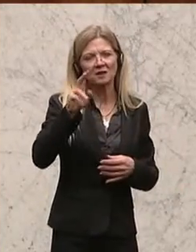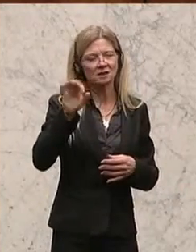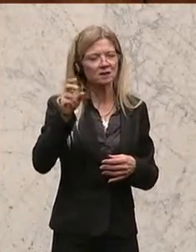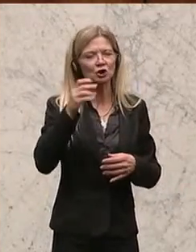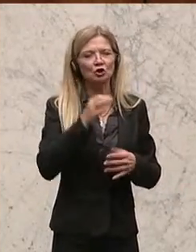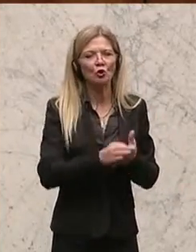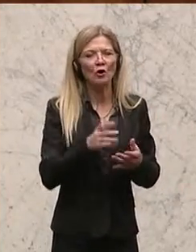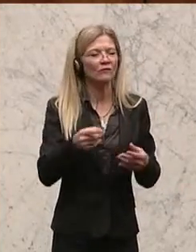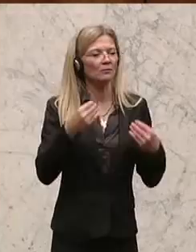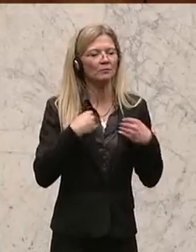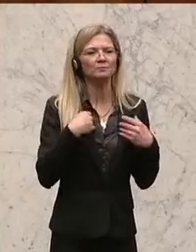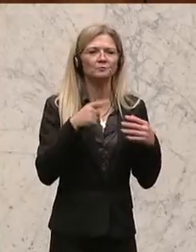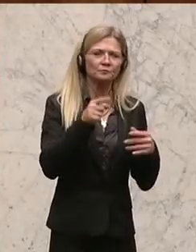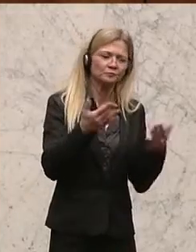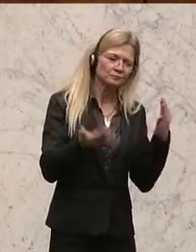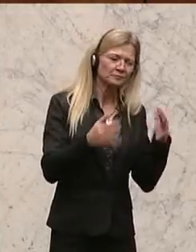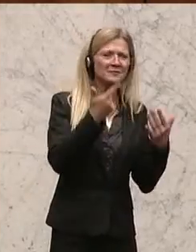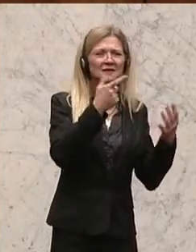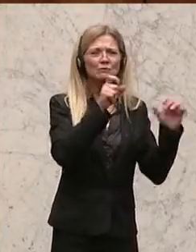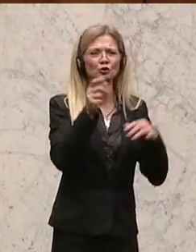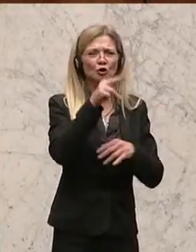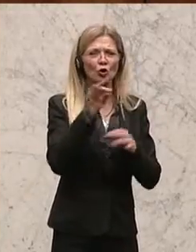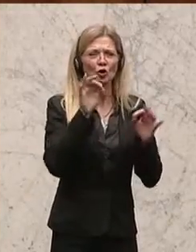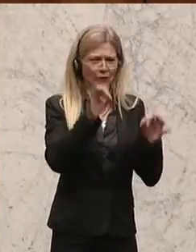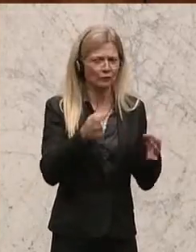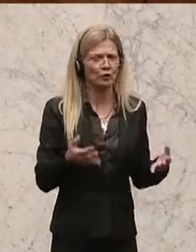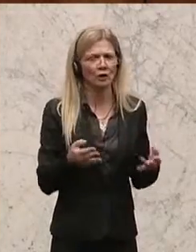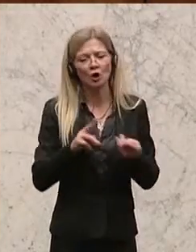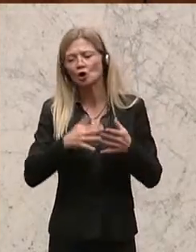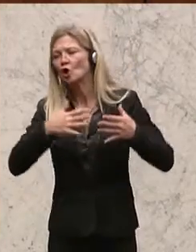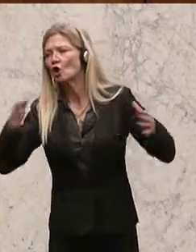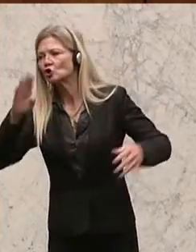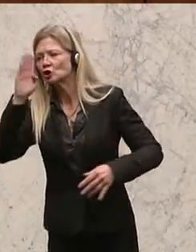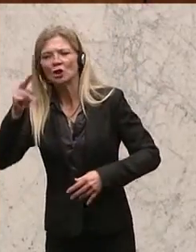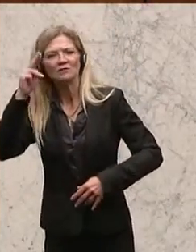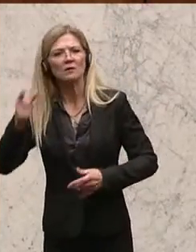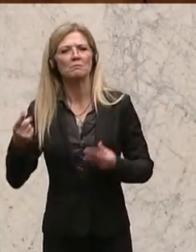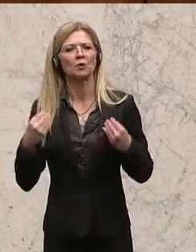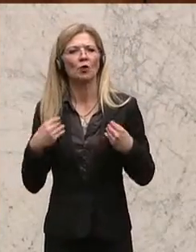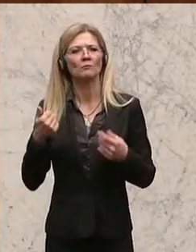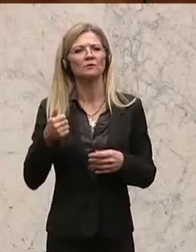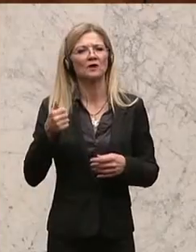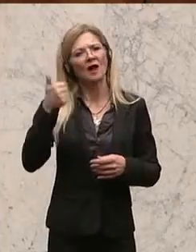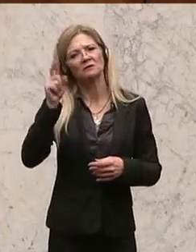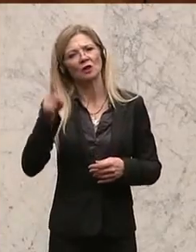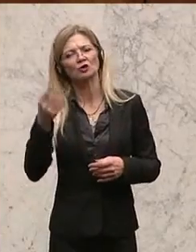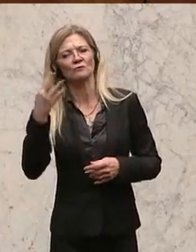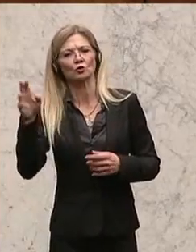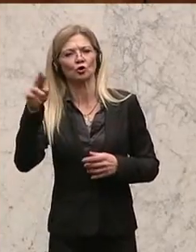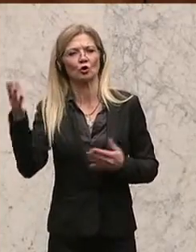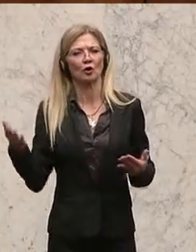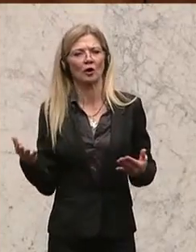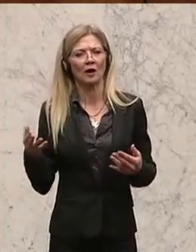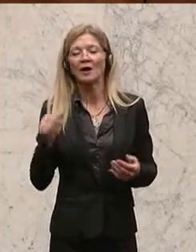in etwa 700 Euro pro Jahr. Und eine große Stadt wie Wien das Doppelte, rund 1.400 Euro. Und das